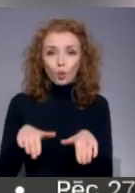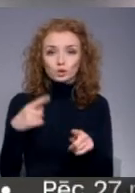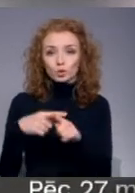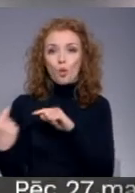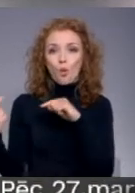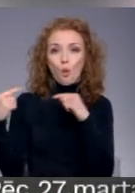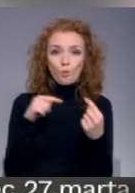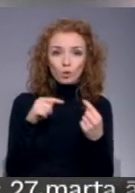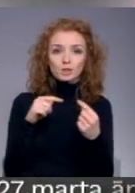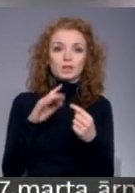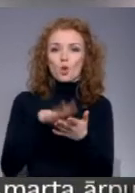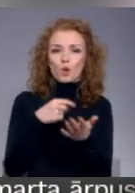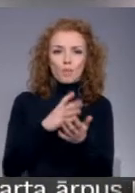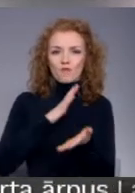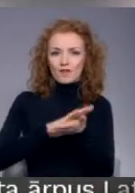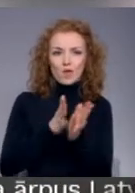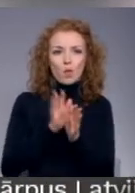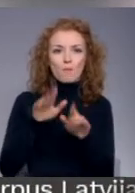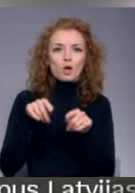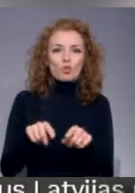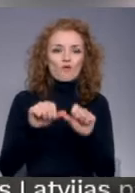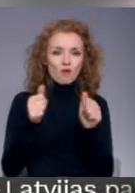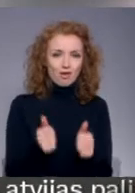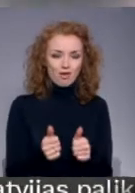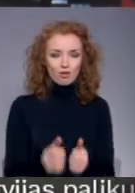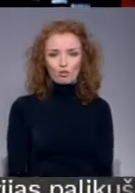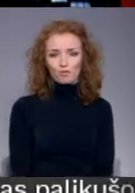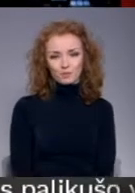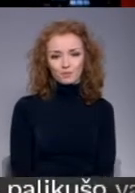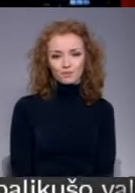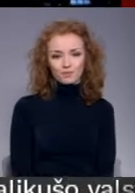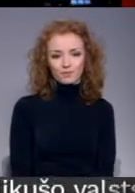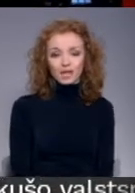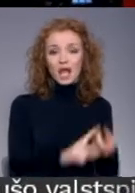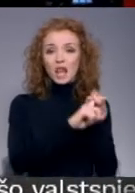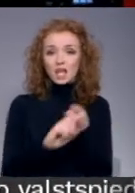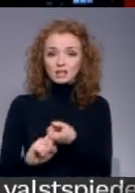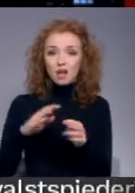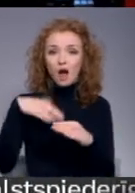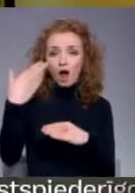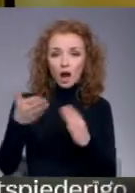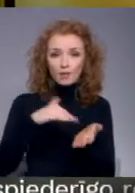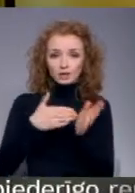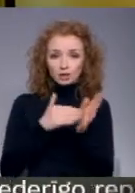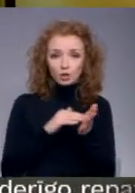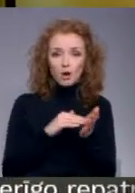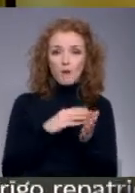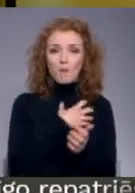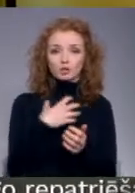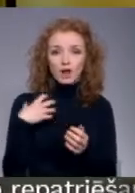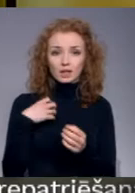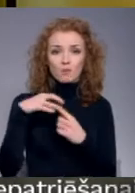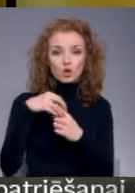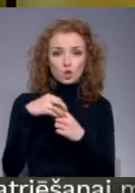šādu formātu nepieciešamību un skaidroja Zemgals televīzija. Līdz ar ārkārtējo situāciju pašvaldību domas klātieni